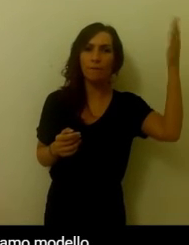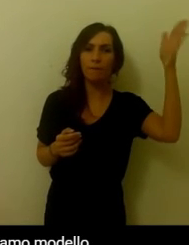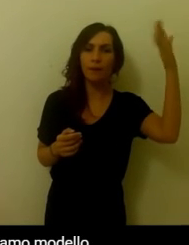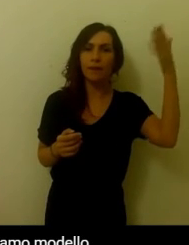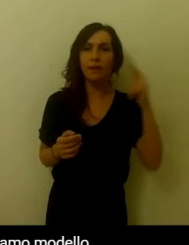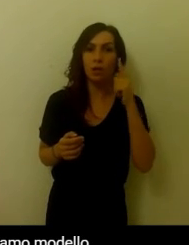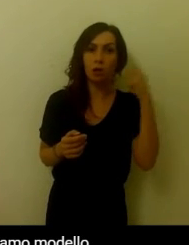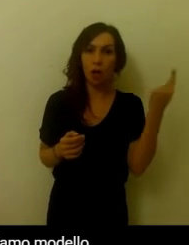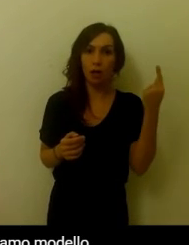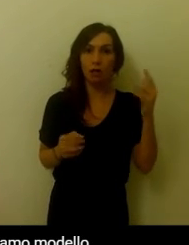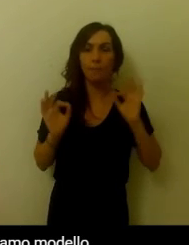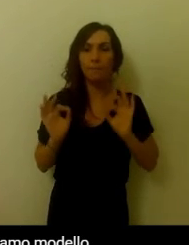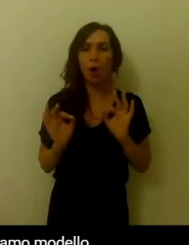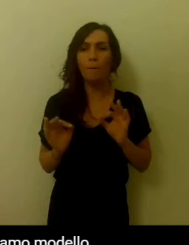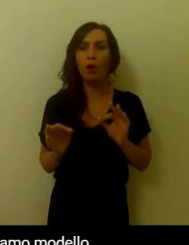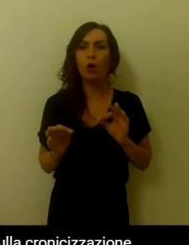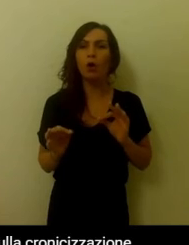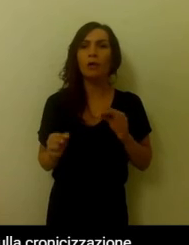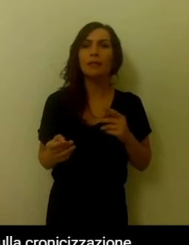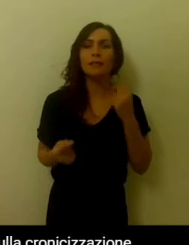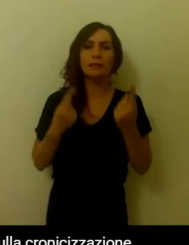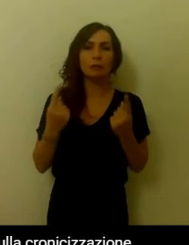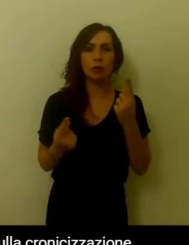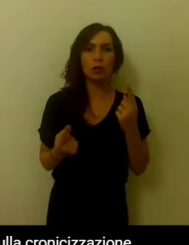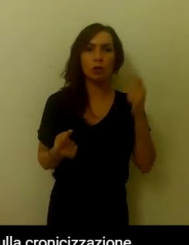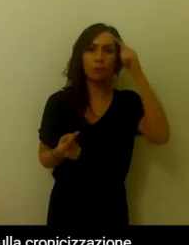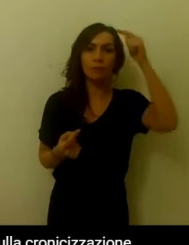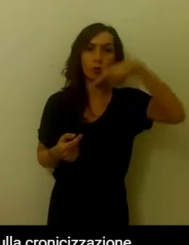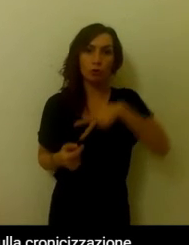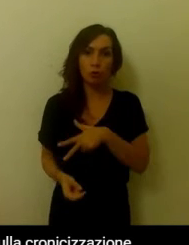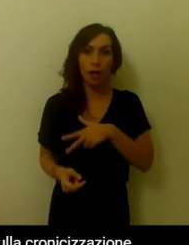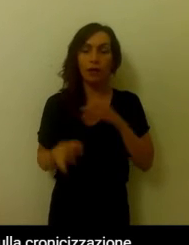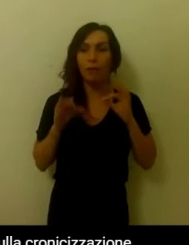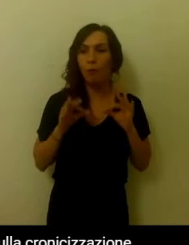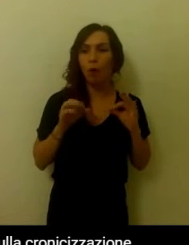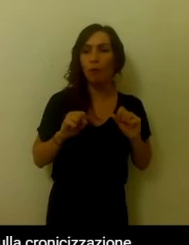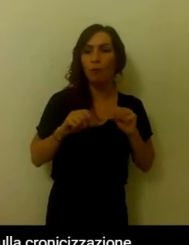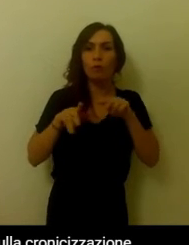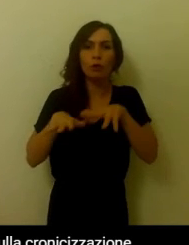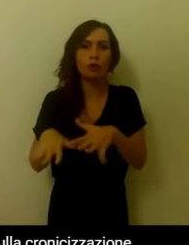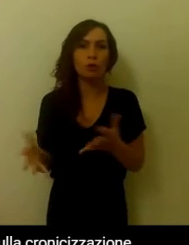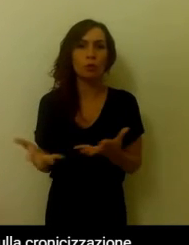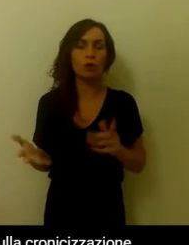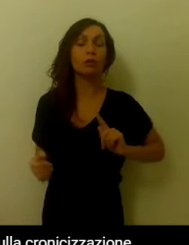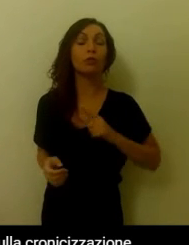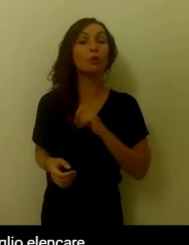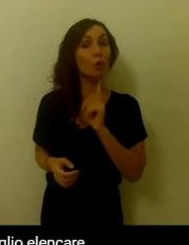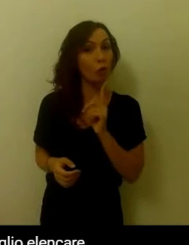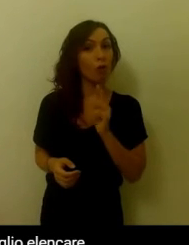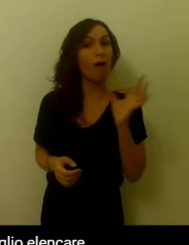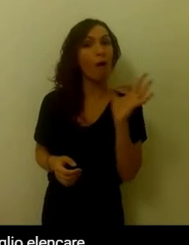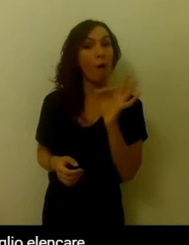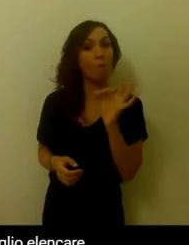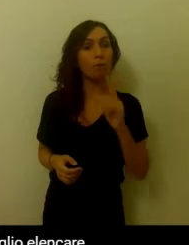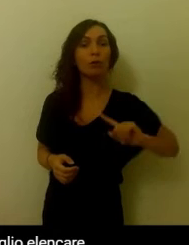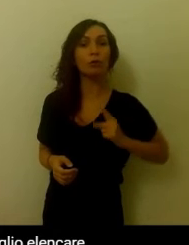psicosociali, ritorniamo al modello biopsicosociale, che possono influire sul dolore o sulla cronicizzazione del